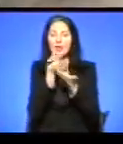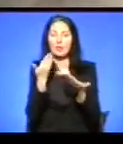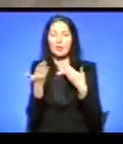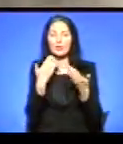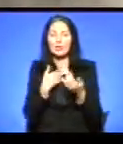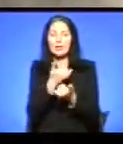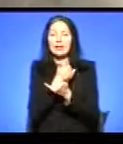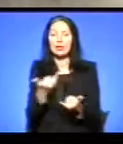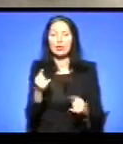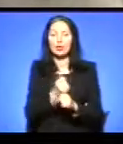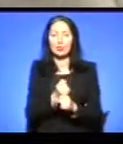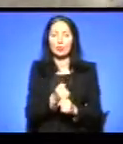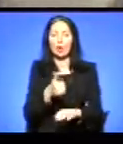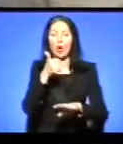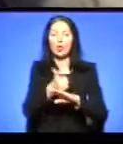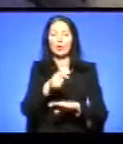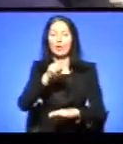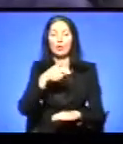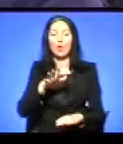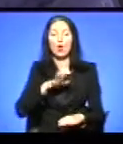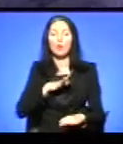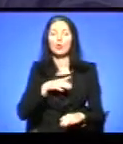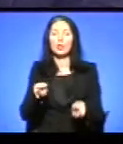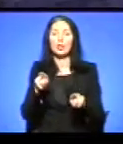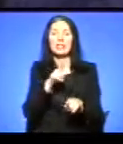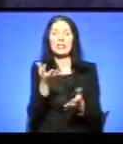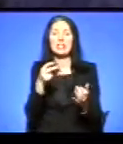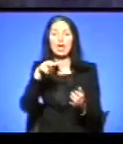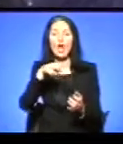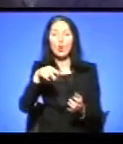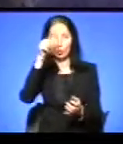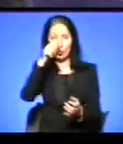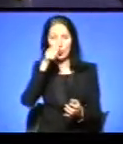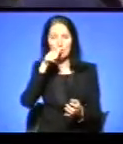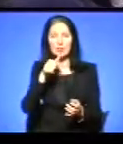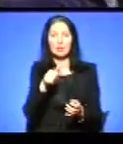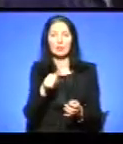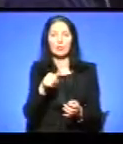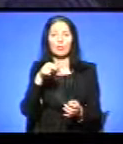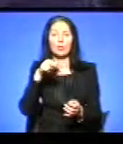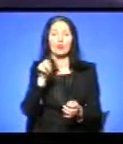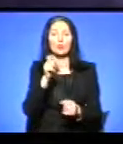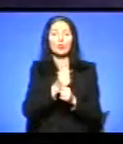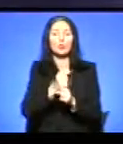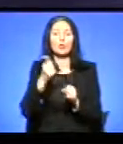Основні вимоги тільки були виставлені ще в лютому місяці по світлофору,